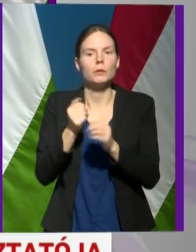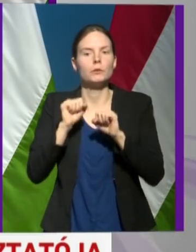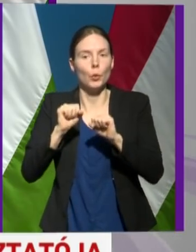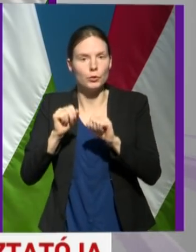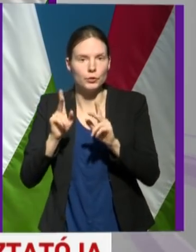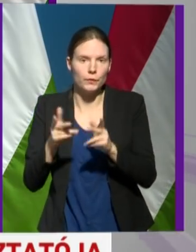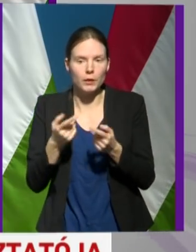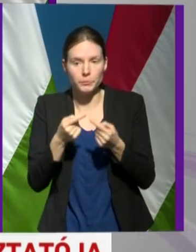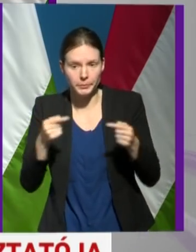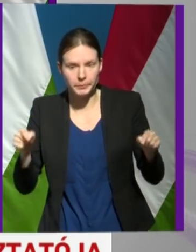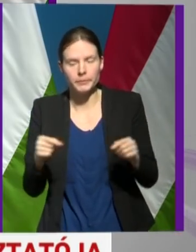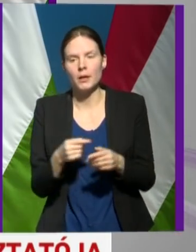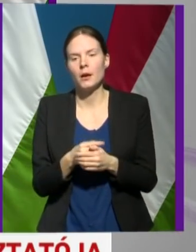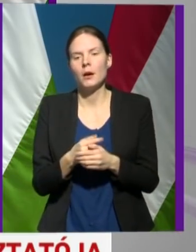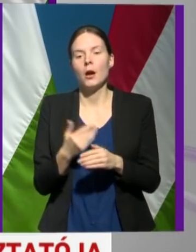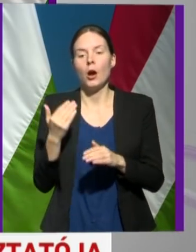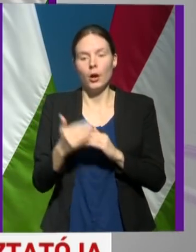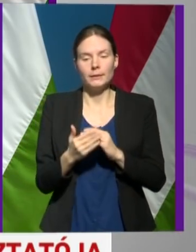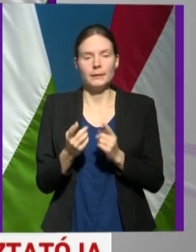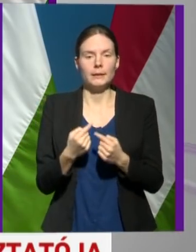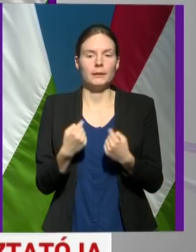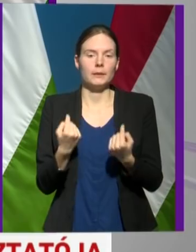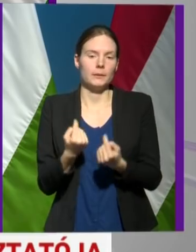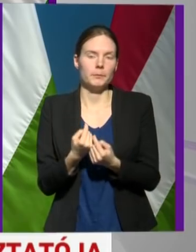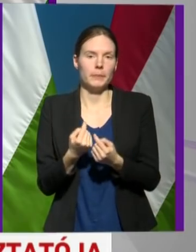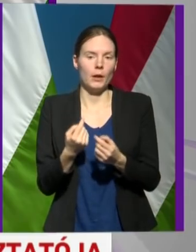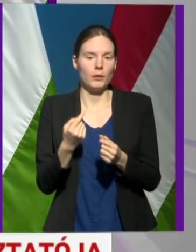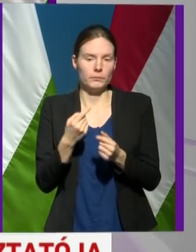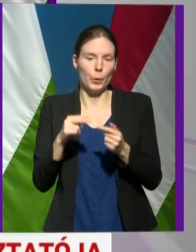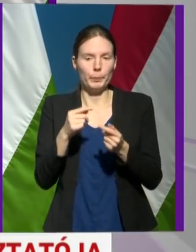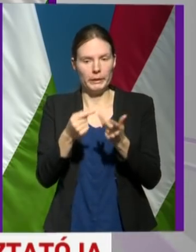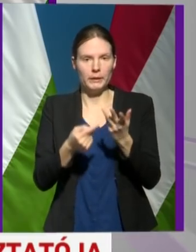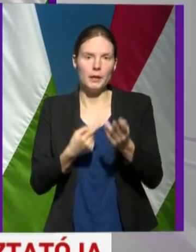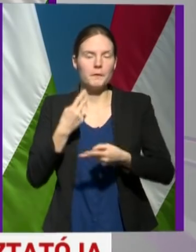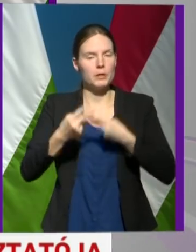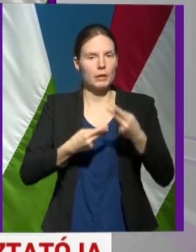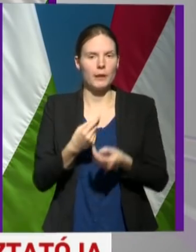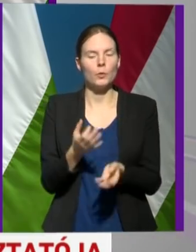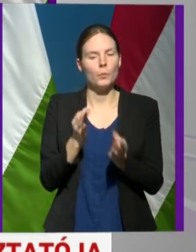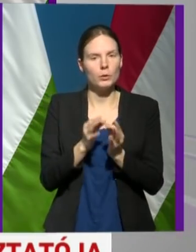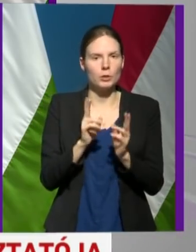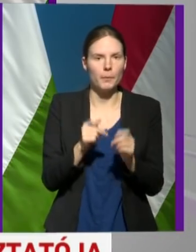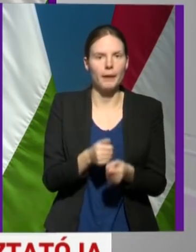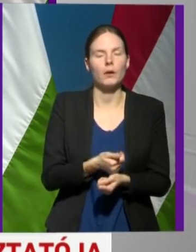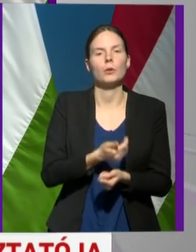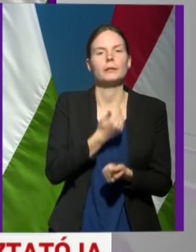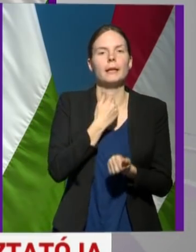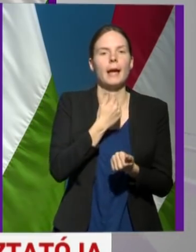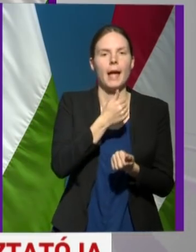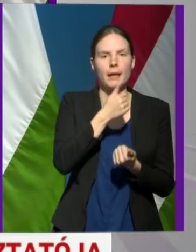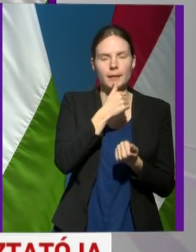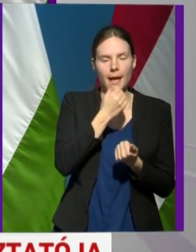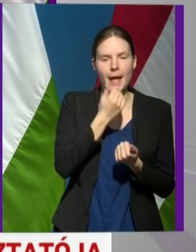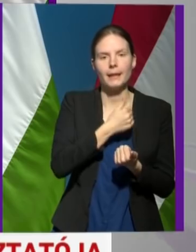törzset vizsgáljuk, amit ő deklarál. Pontosan megvan, hogy e-gén, polimerázgén és milyen